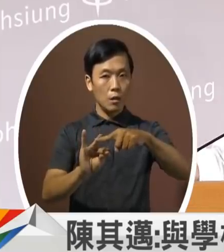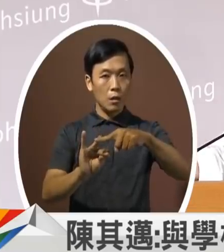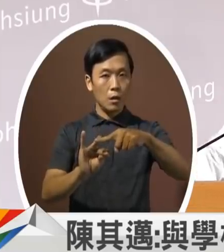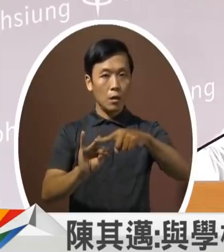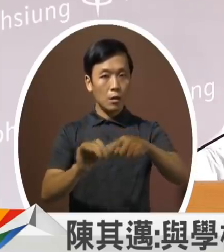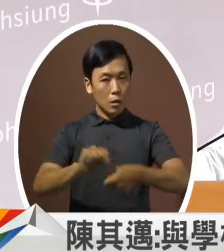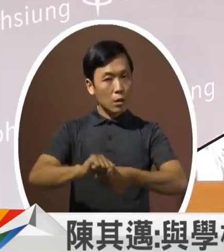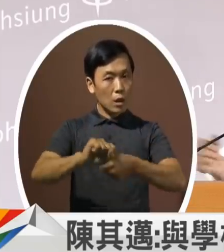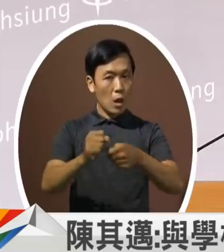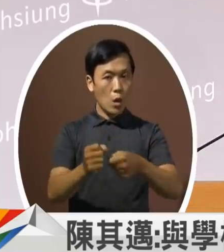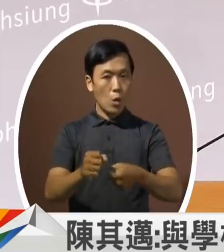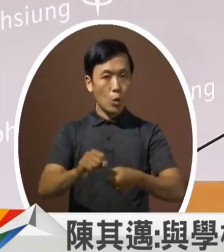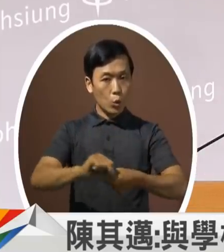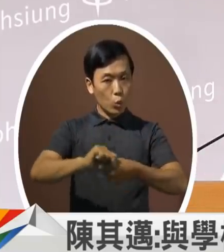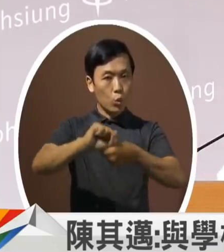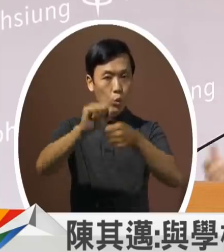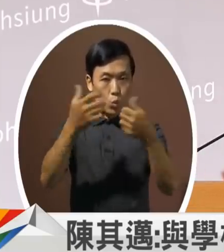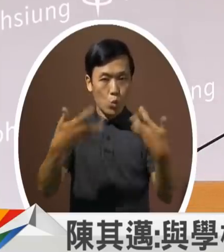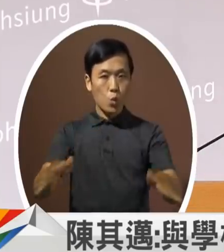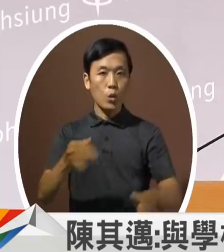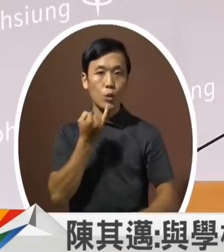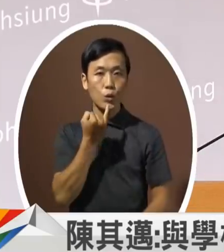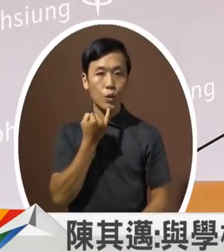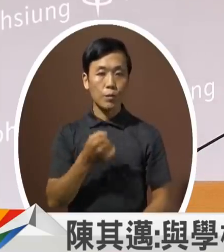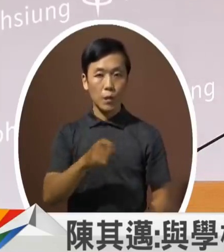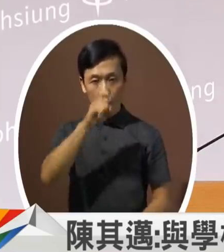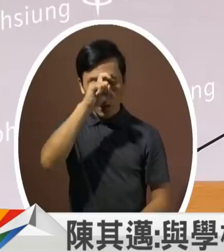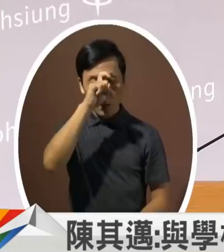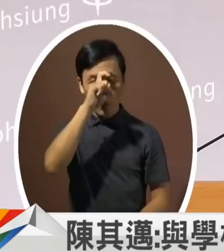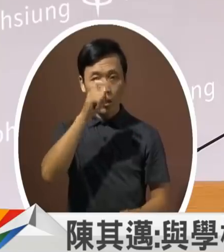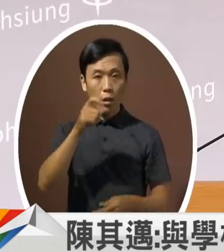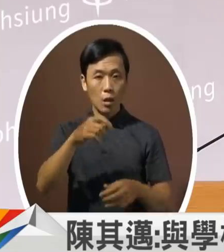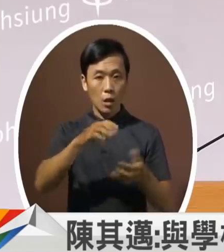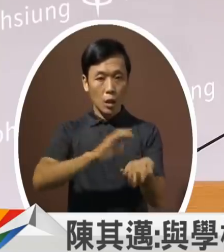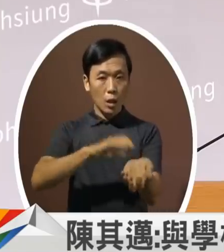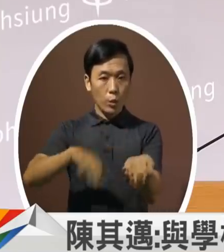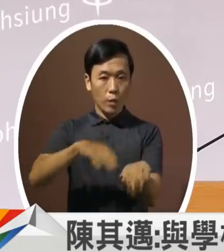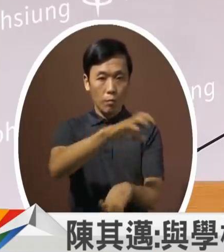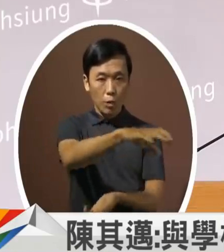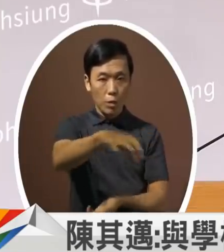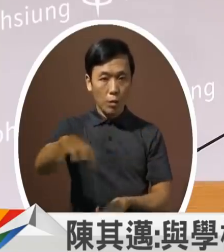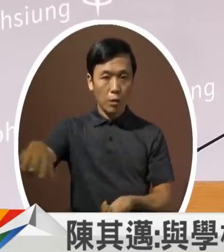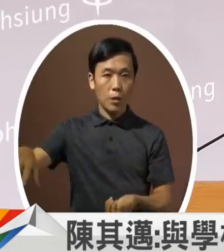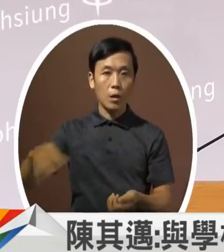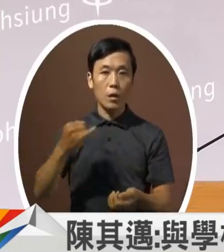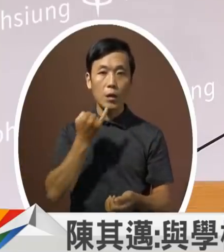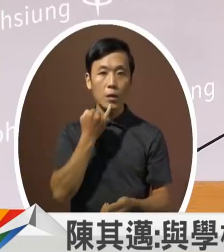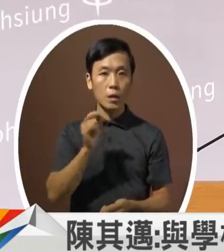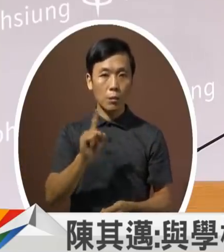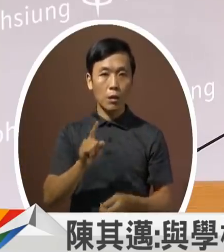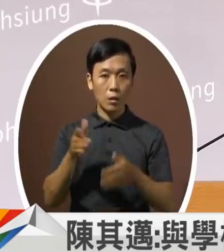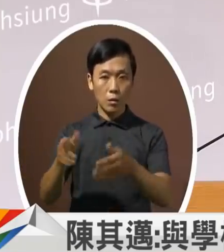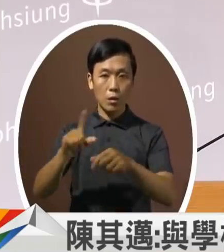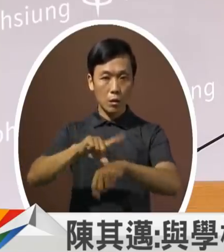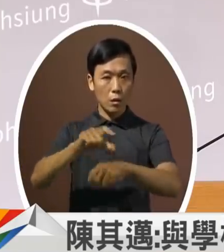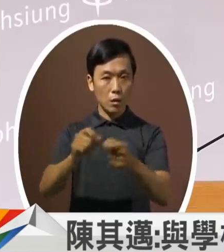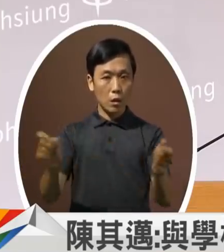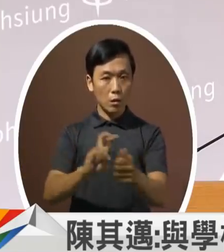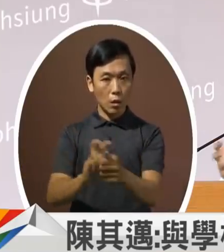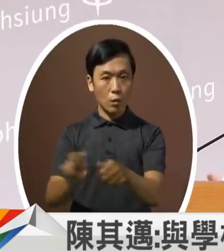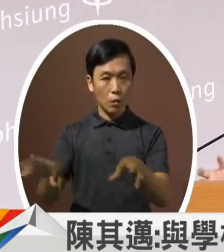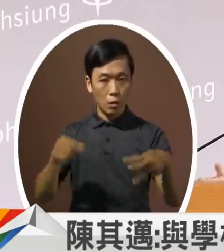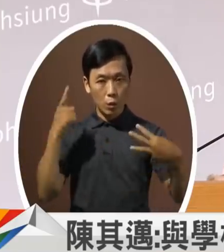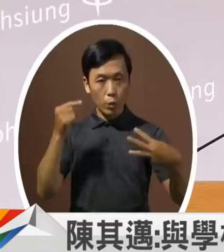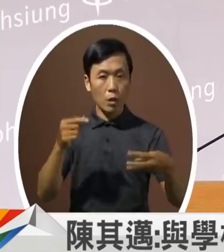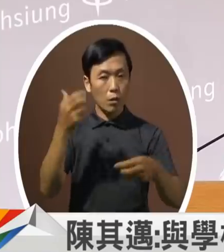增加更多的嫁接的比例也希望能够有更多的医院能够来进行整个包括长照资源跟整个